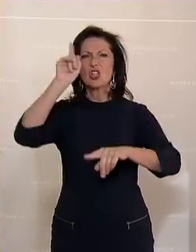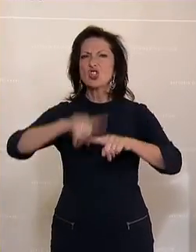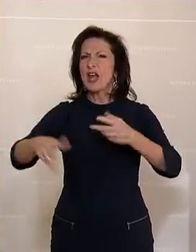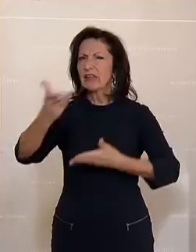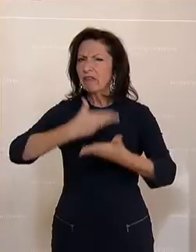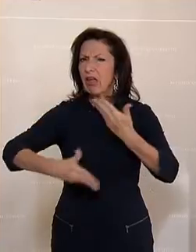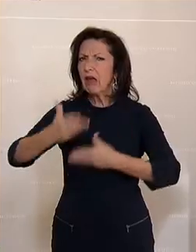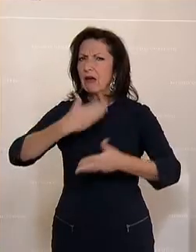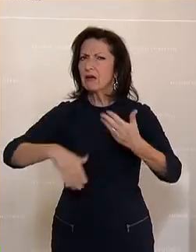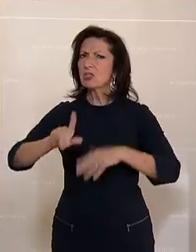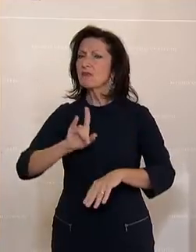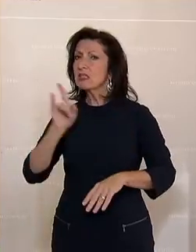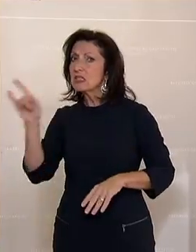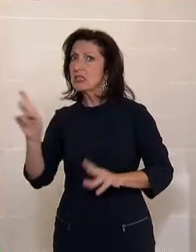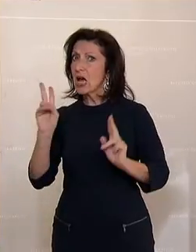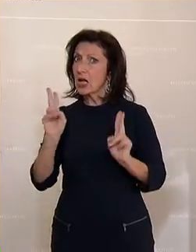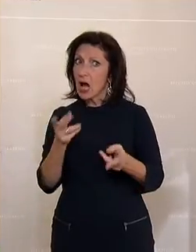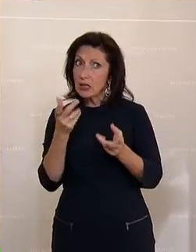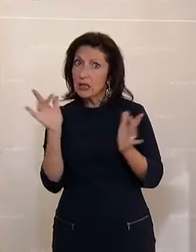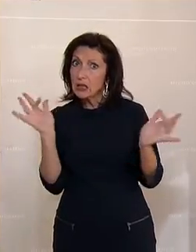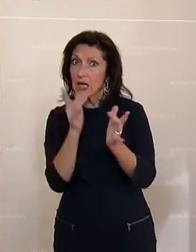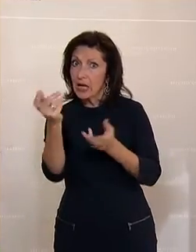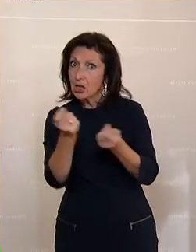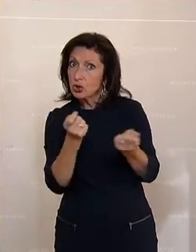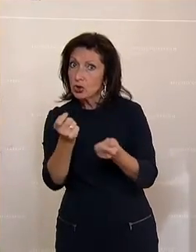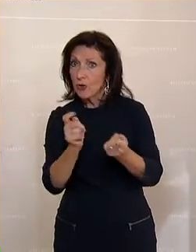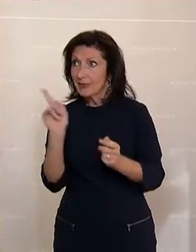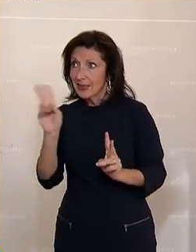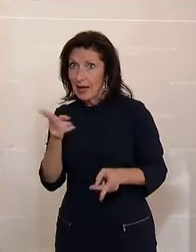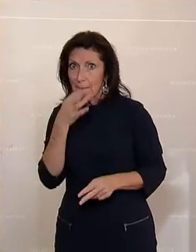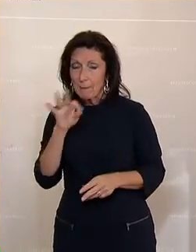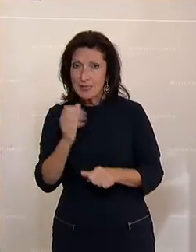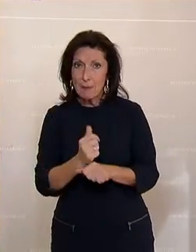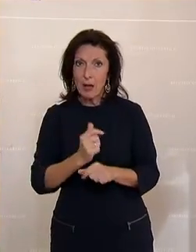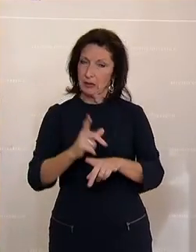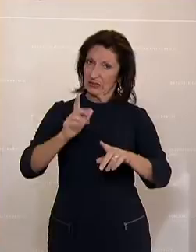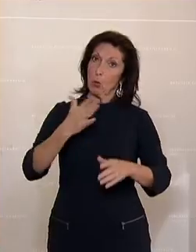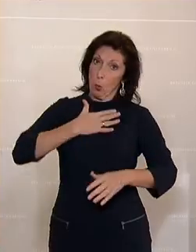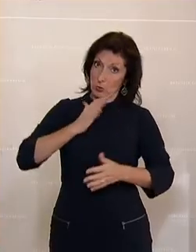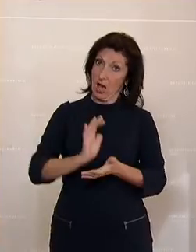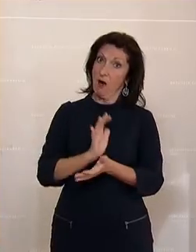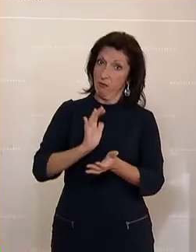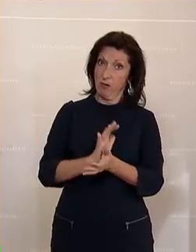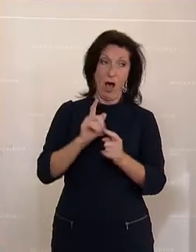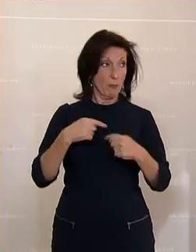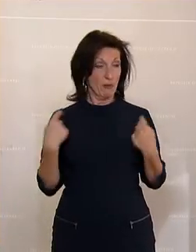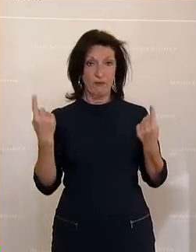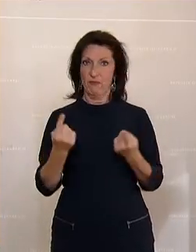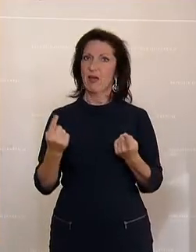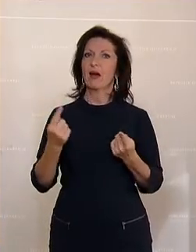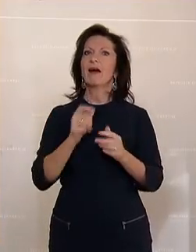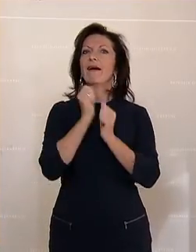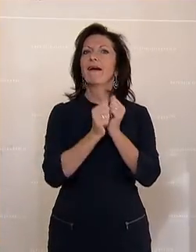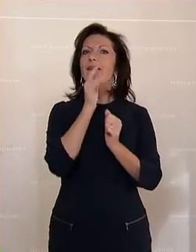staatlichen Bereich zu sein, auch immer mehr nachkommen und besser erreichen. An uns wird es liegen, weiterhin die Empfehlungen des